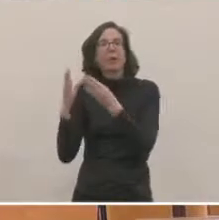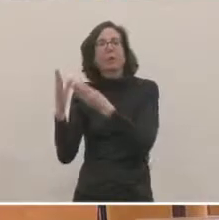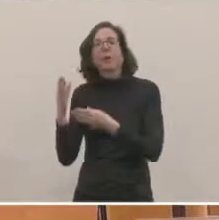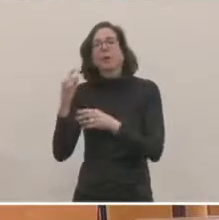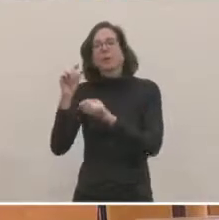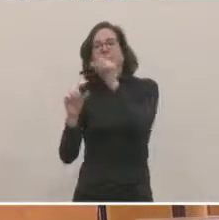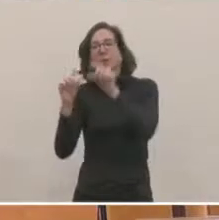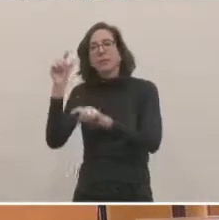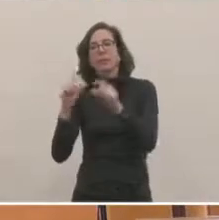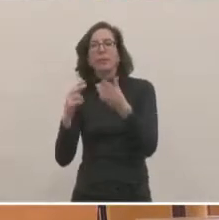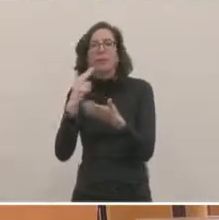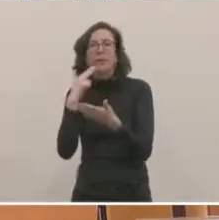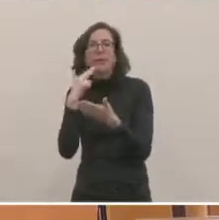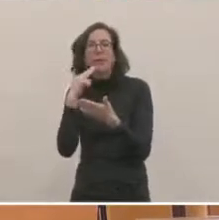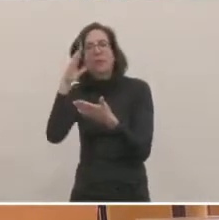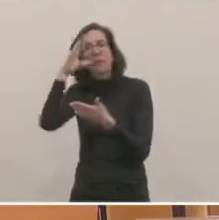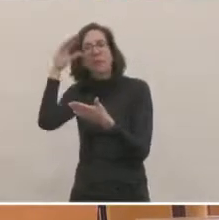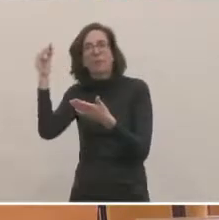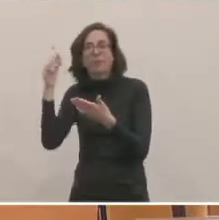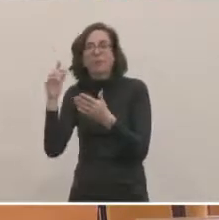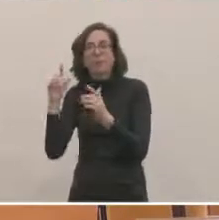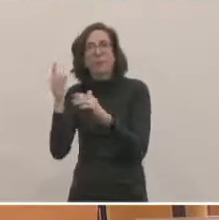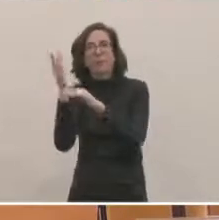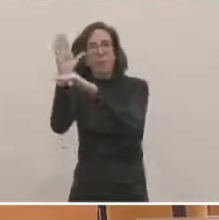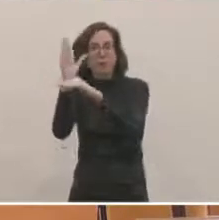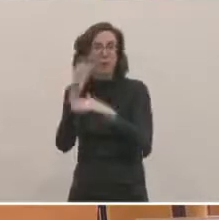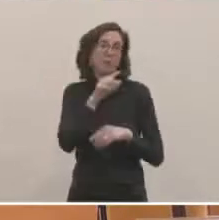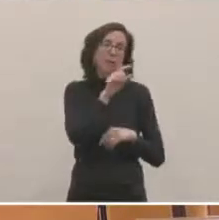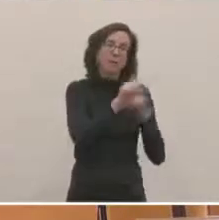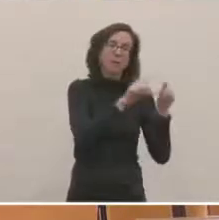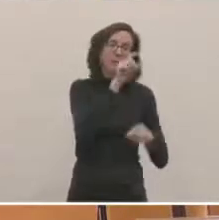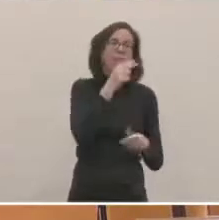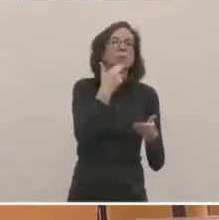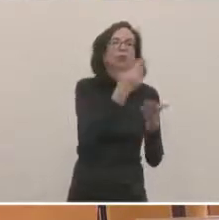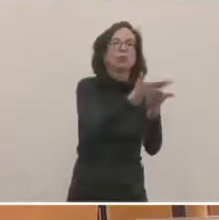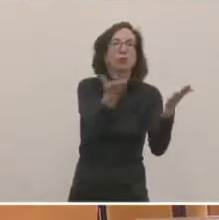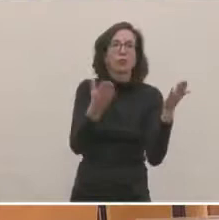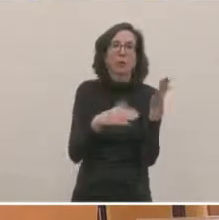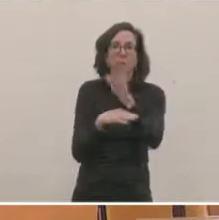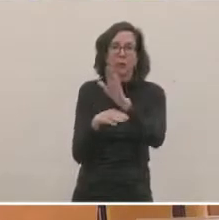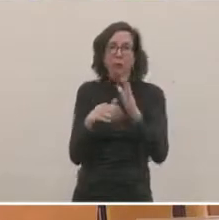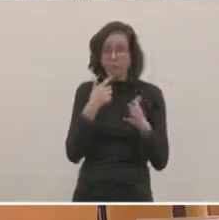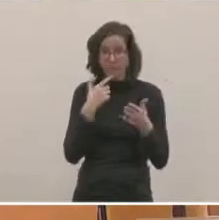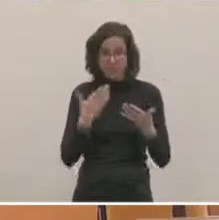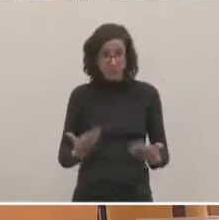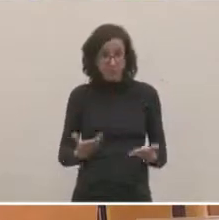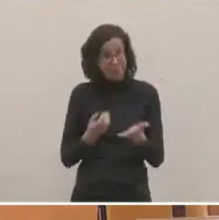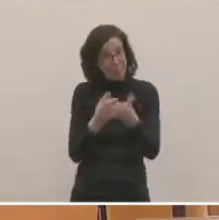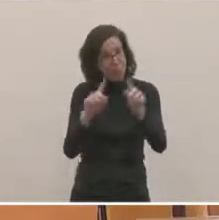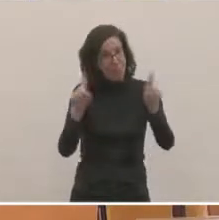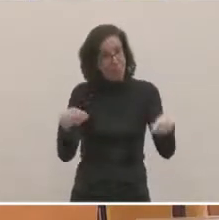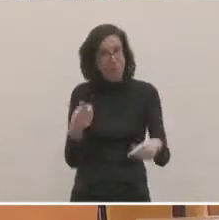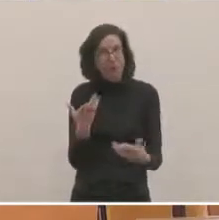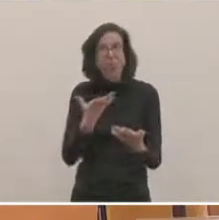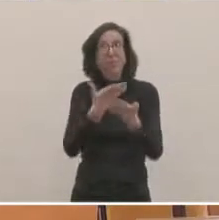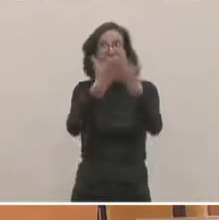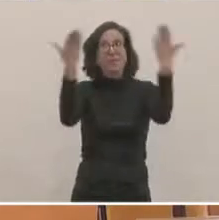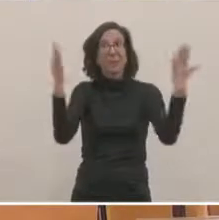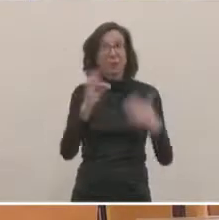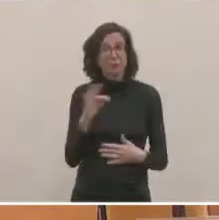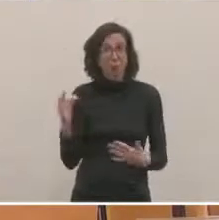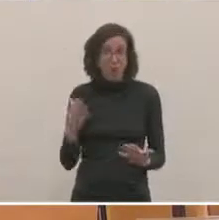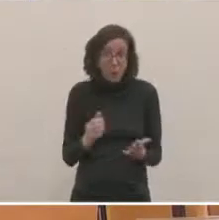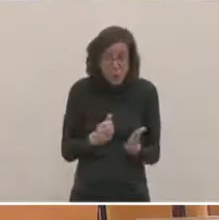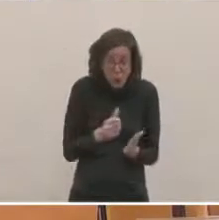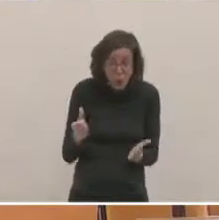personnel. Je signale à cette occasion que la régie du Montpellier va donc être la seule régie en France où le personnel est représenté par